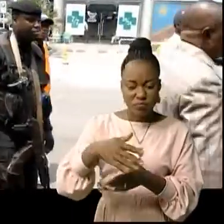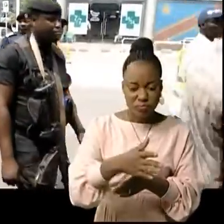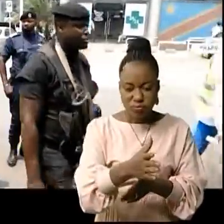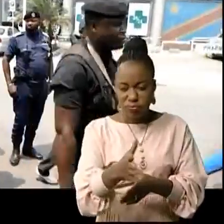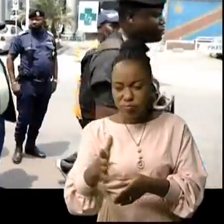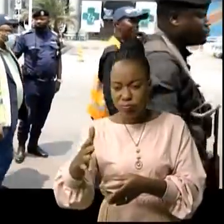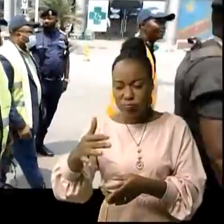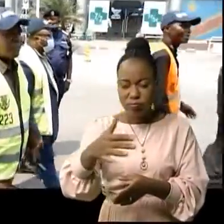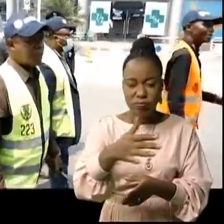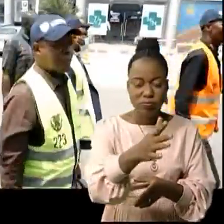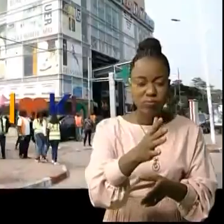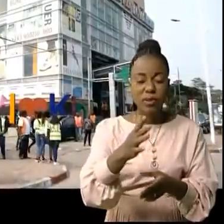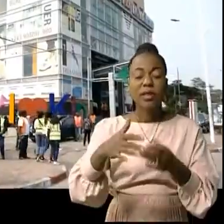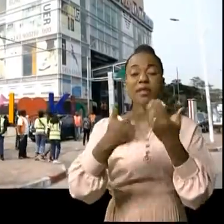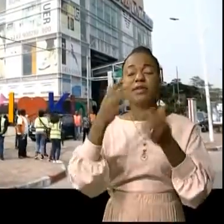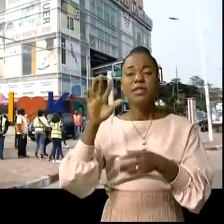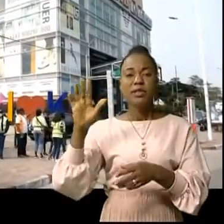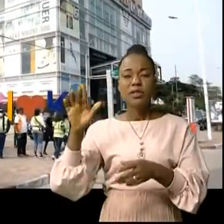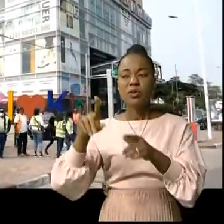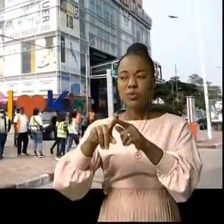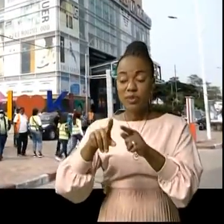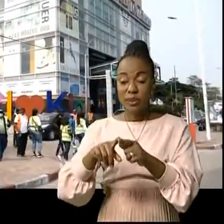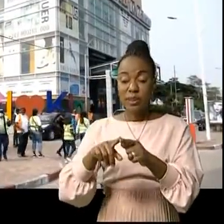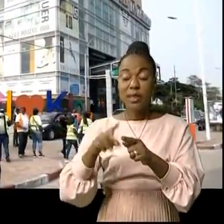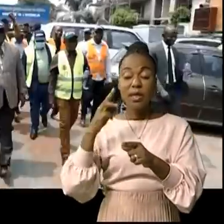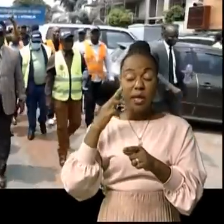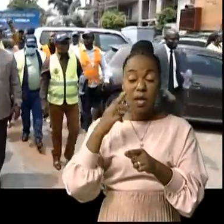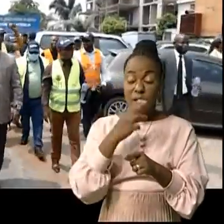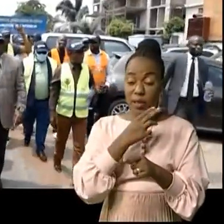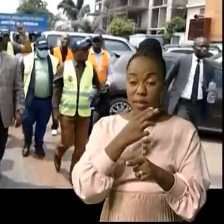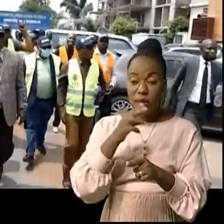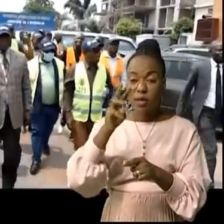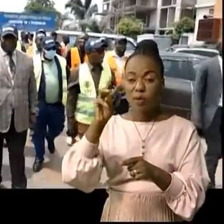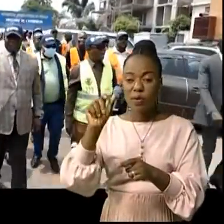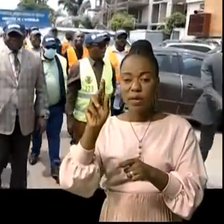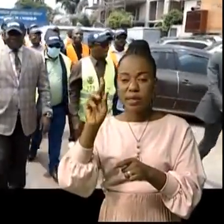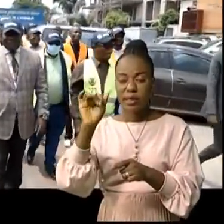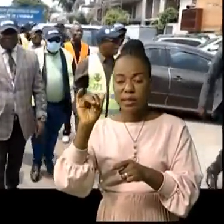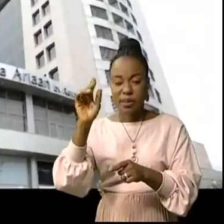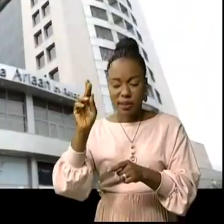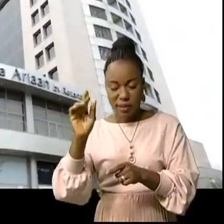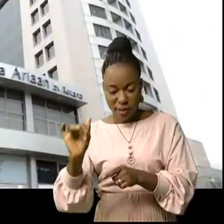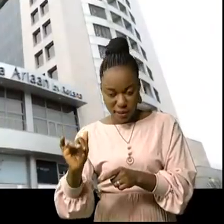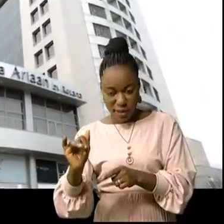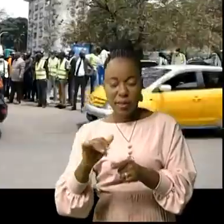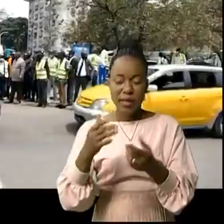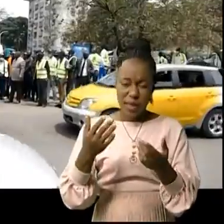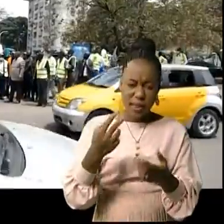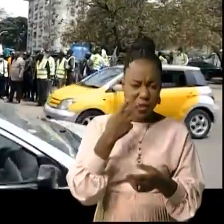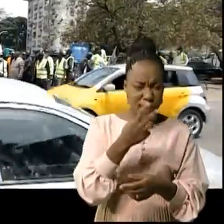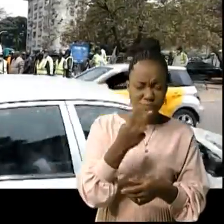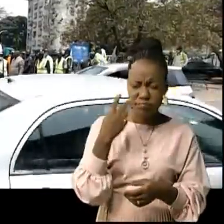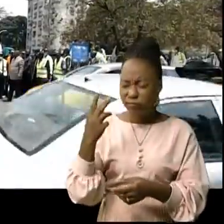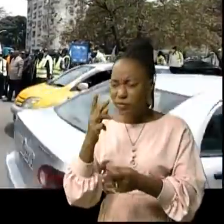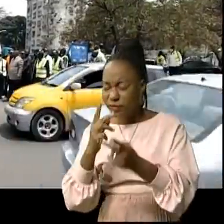la capitale, à savoir l'espace qui loge l'immeuble Ouakiki à proximité du cimetière de la Gombe, Rotana et ses